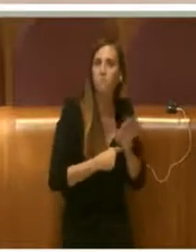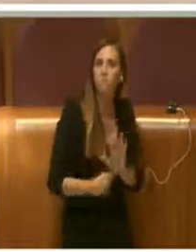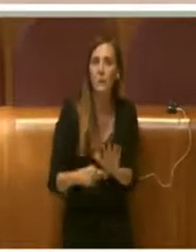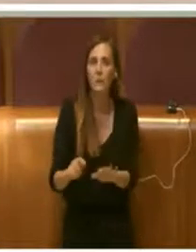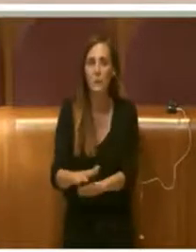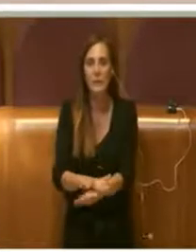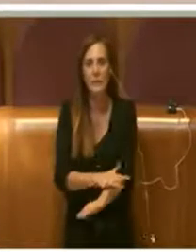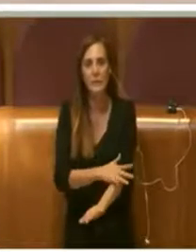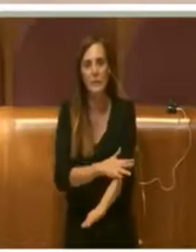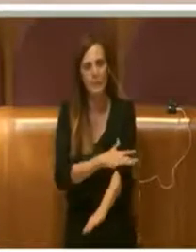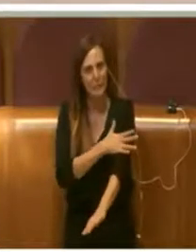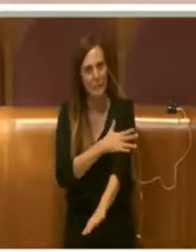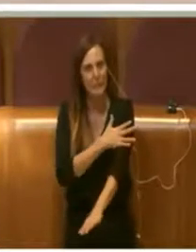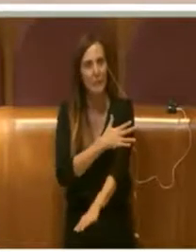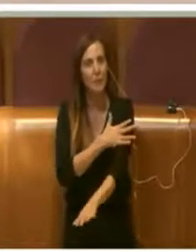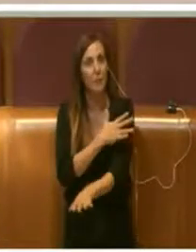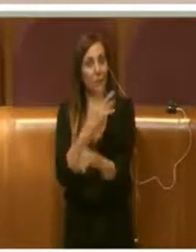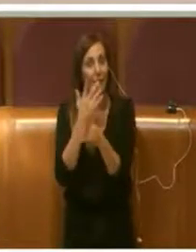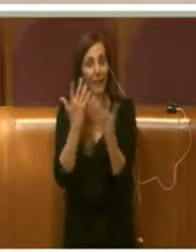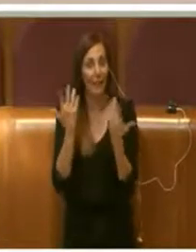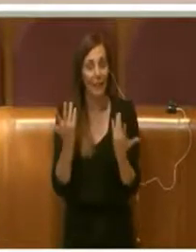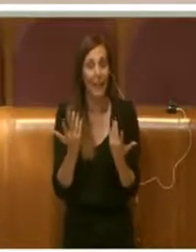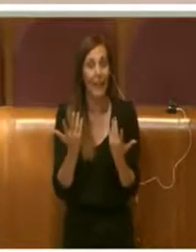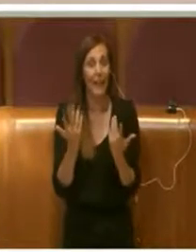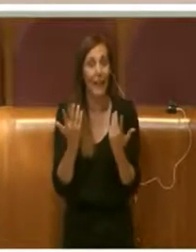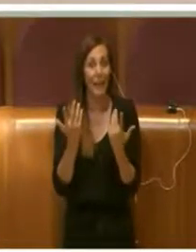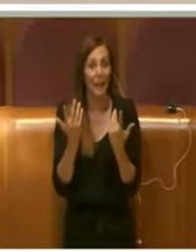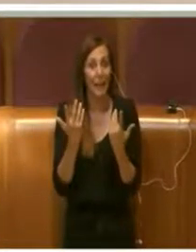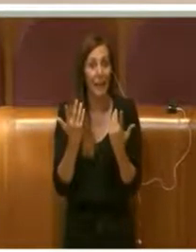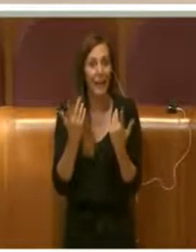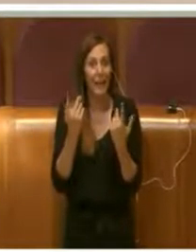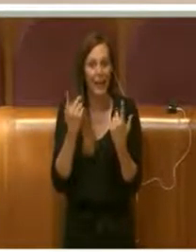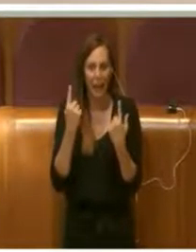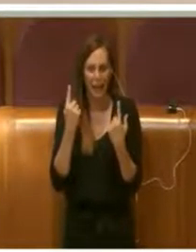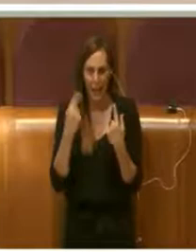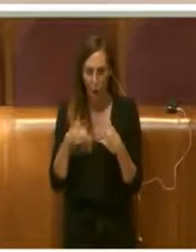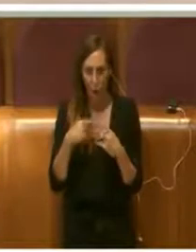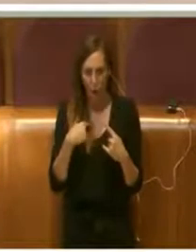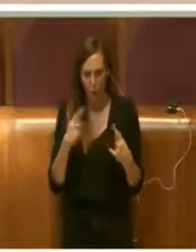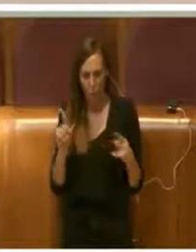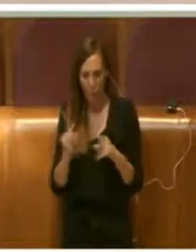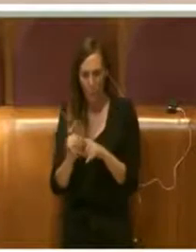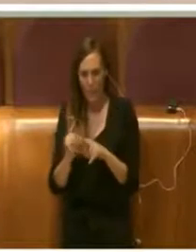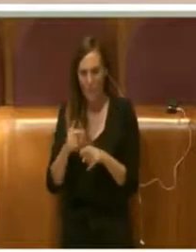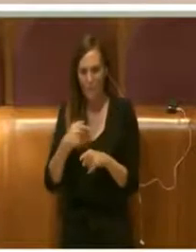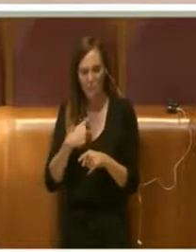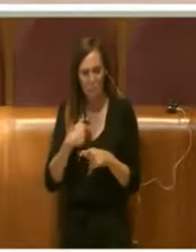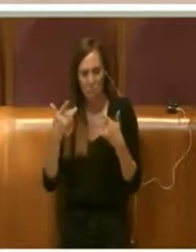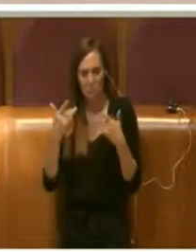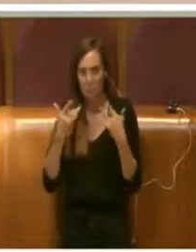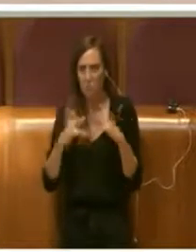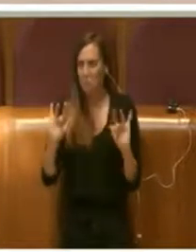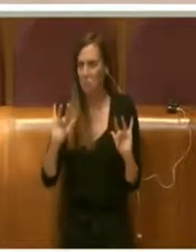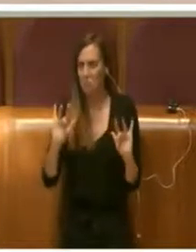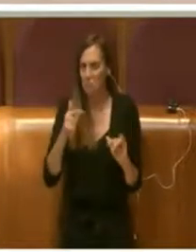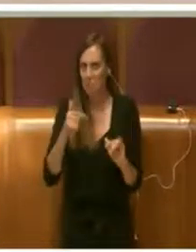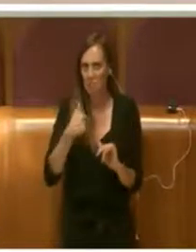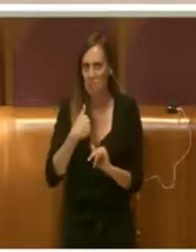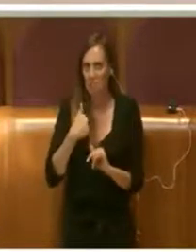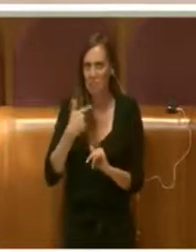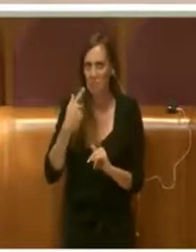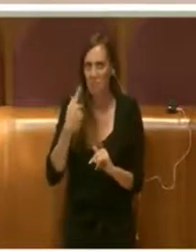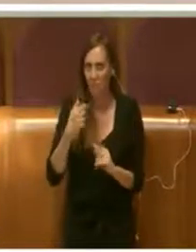il loro dissenso a questo tipo di evento con forza, con